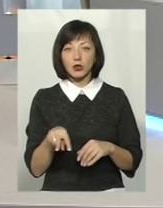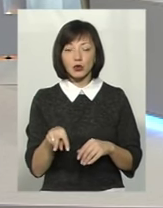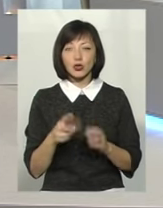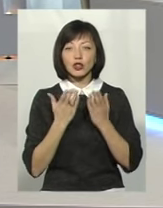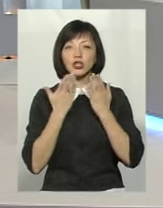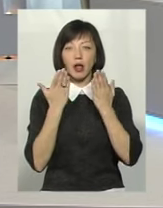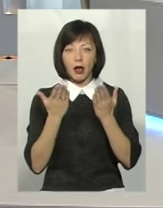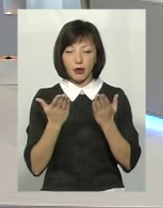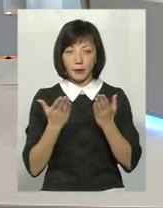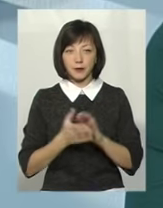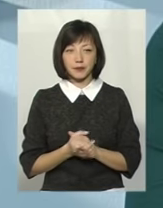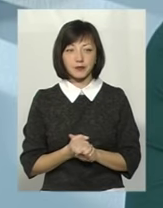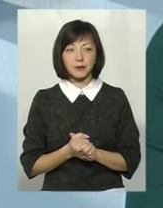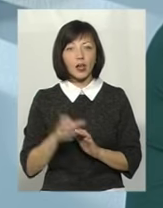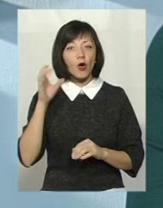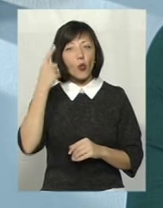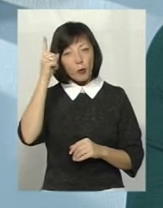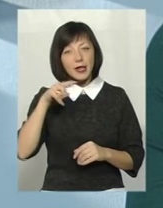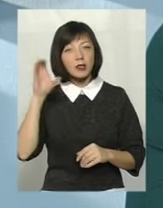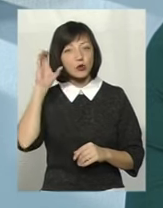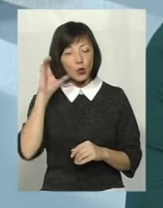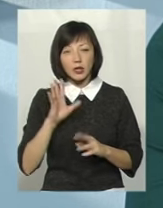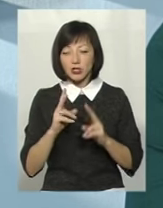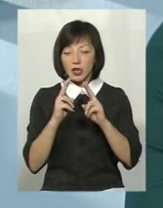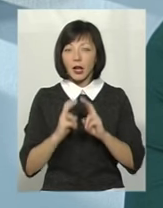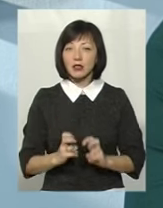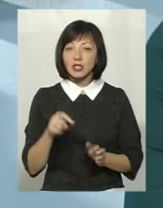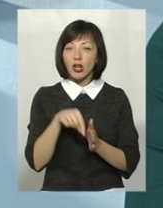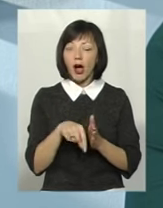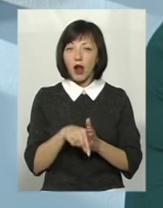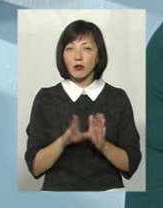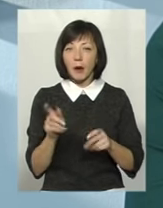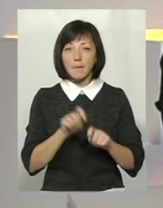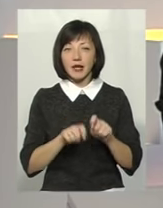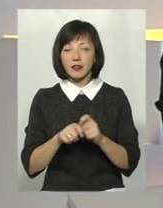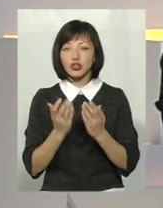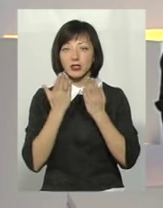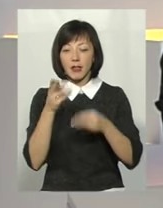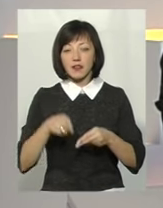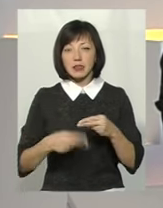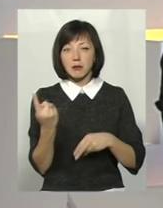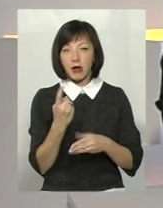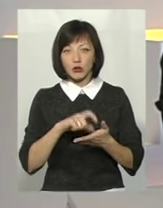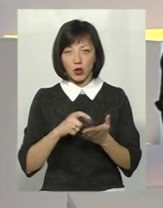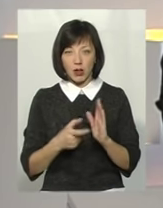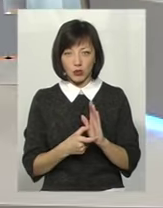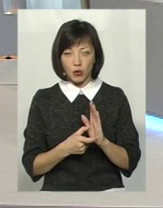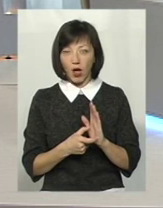літературного читання. Лише діагностичний характер носитиме перевірка читання в кінці першого класу.